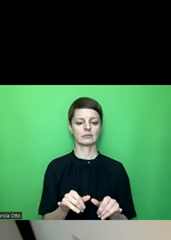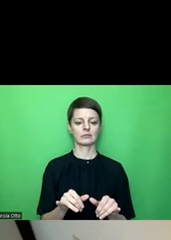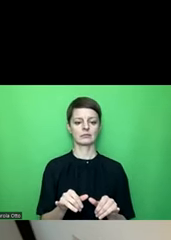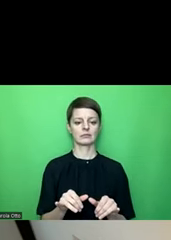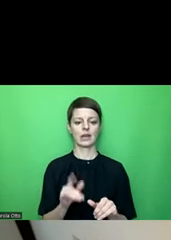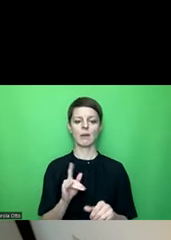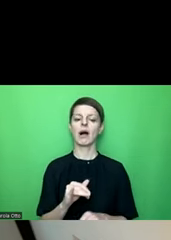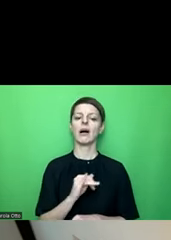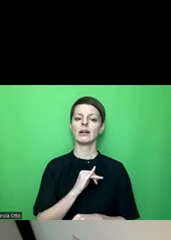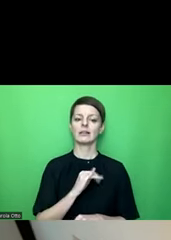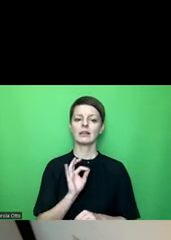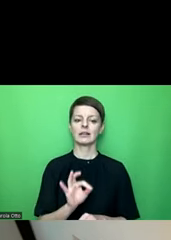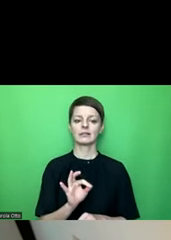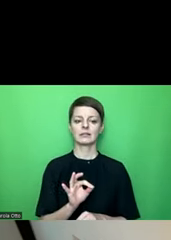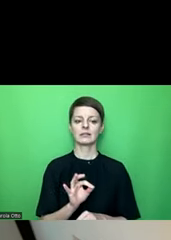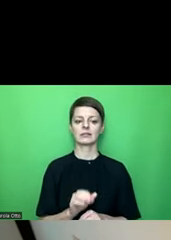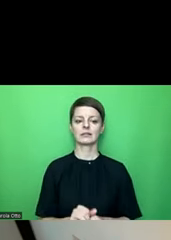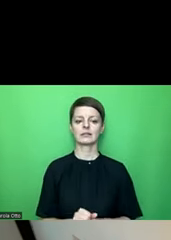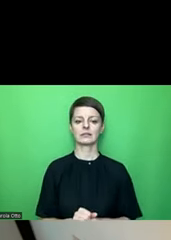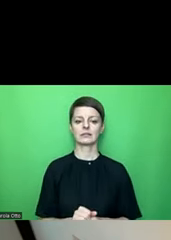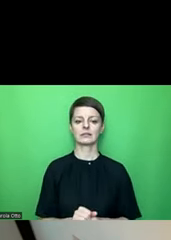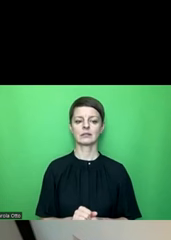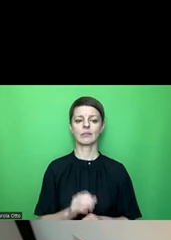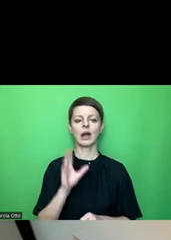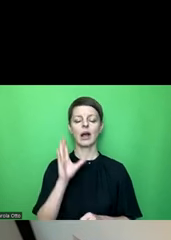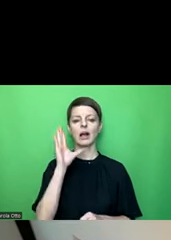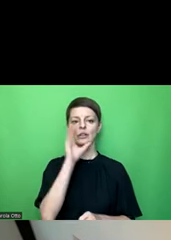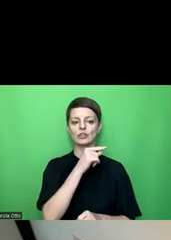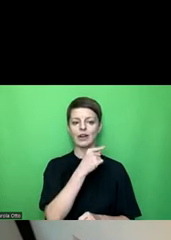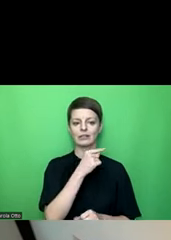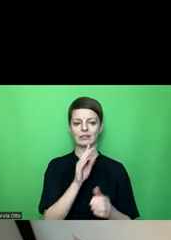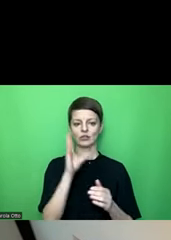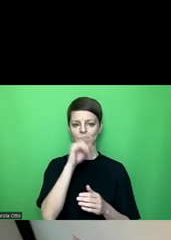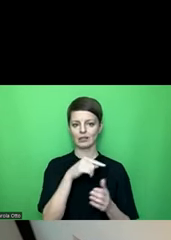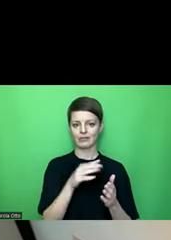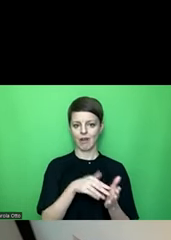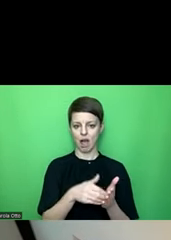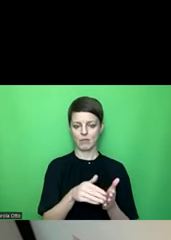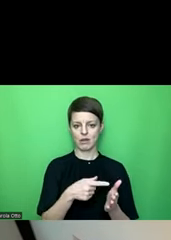interessanterweise also dieses schwarz, diese schwarze Farbe, ich mache es mal ein bisschen größer,